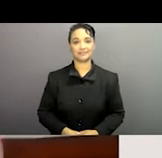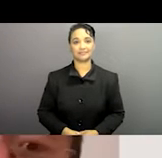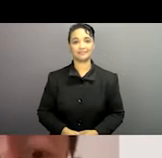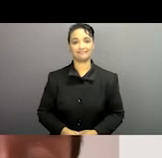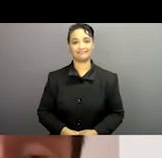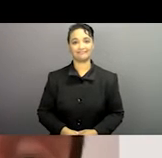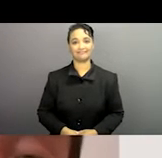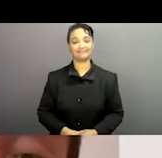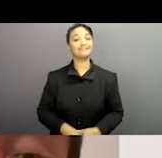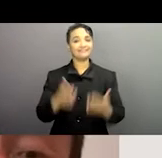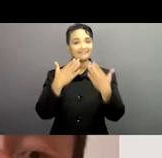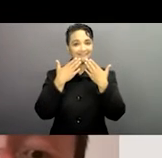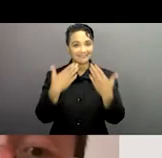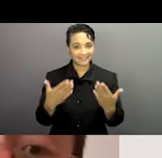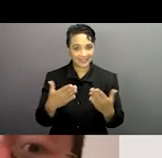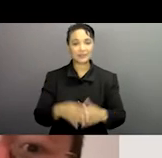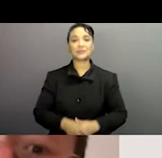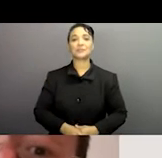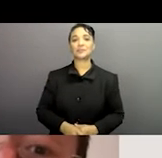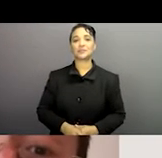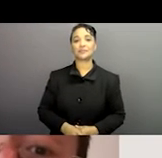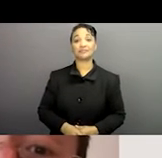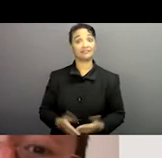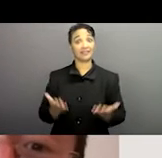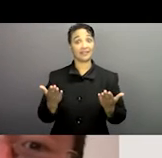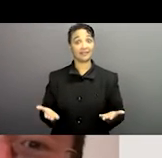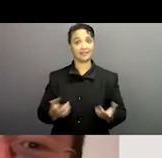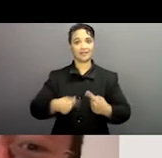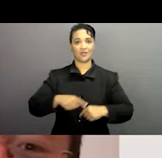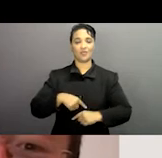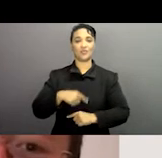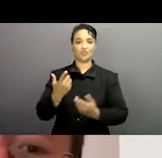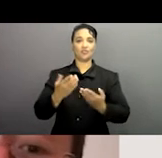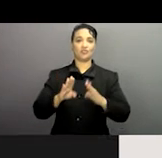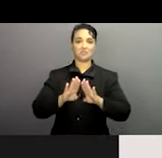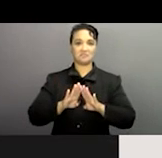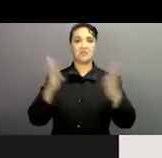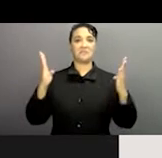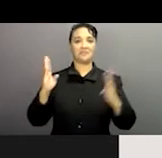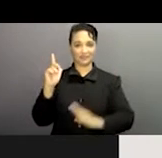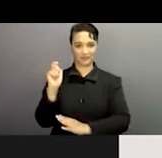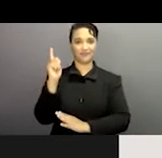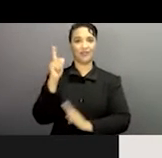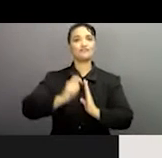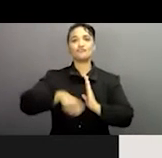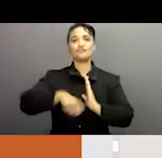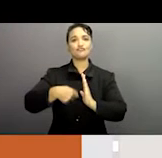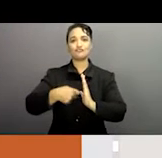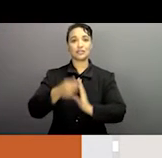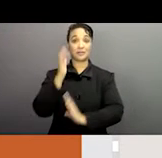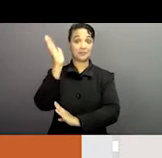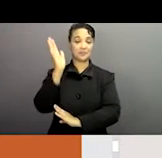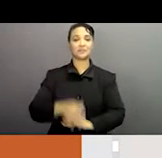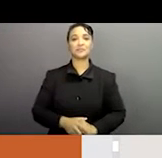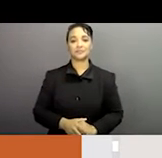beaucoup pour ceci. On voudrait continuer maintenant avec ce projet,